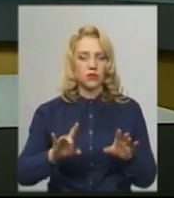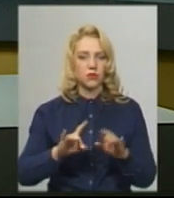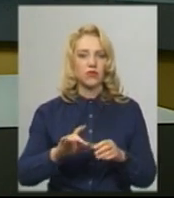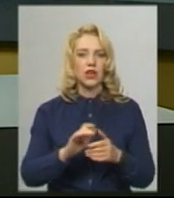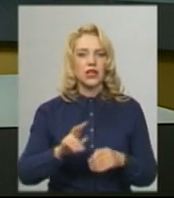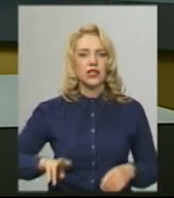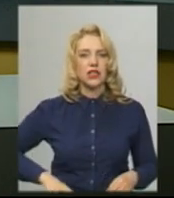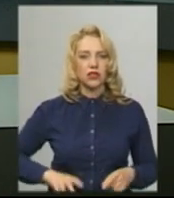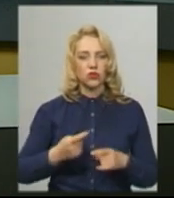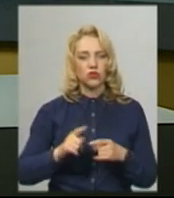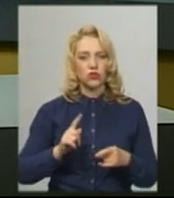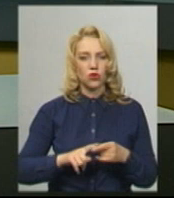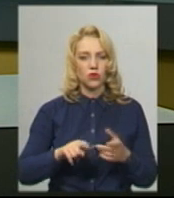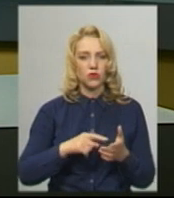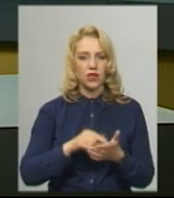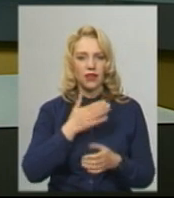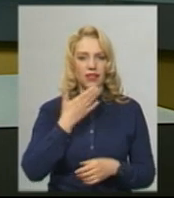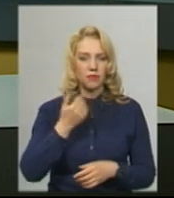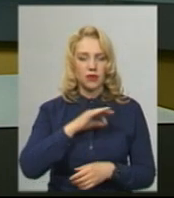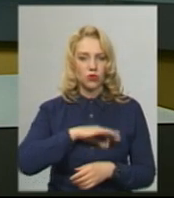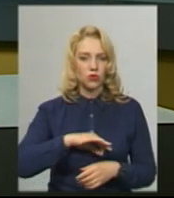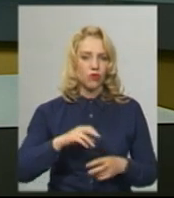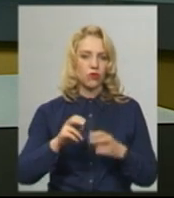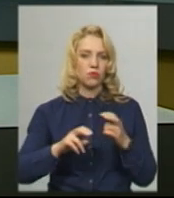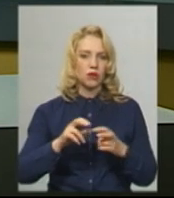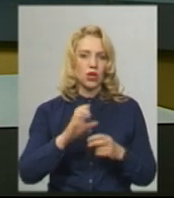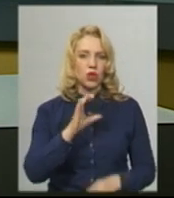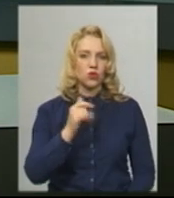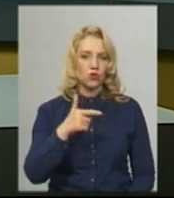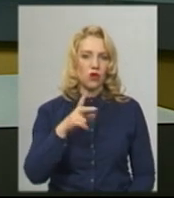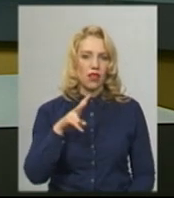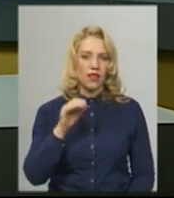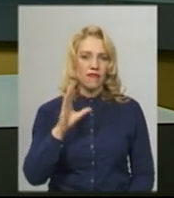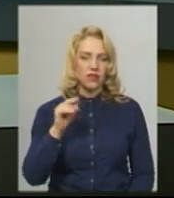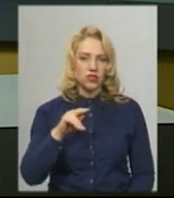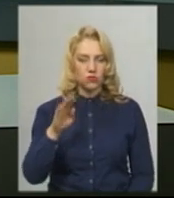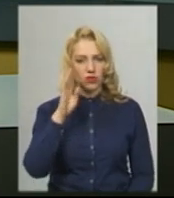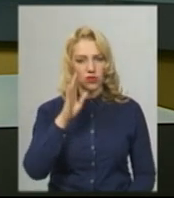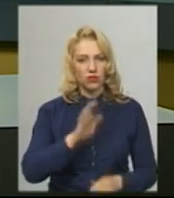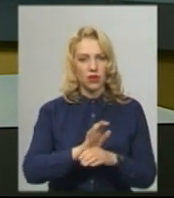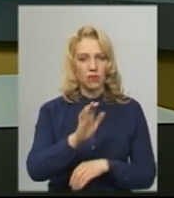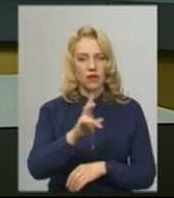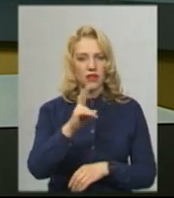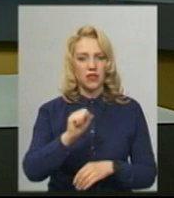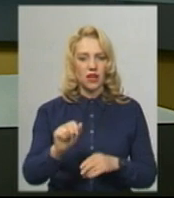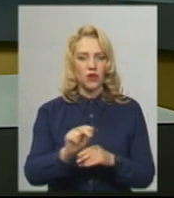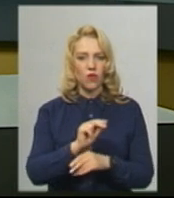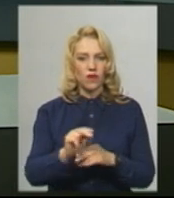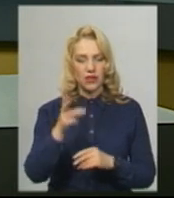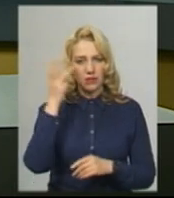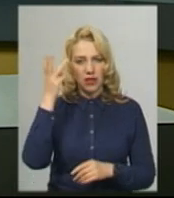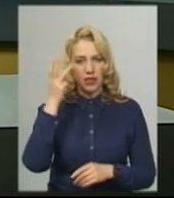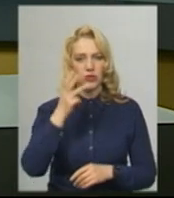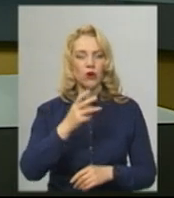директор цього комунального неприбуткового підприємства Яків Цуглевич. За його словами, чоловіка направили на лікування в Хмельницьку